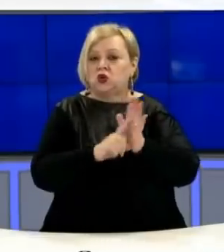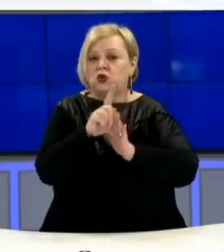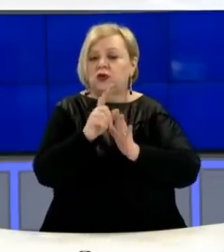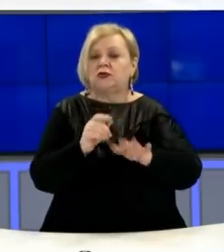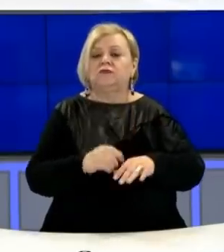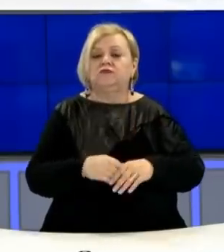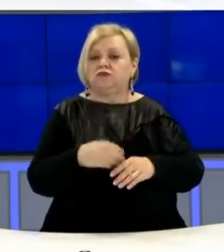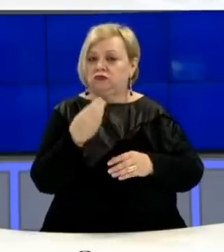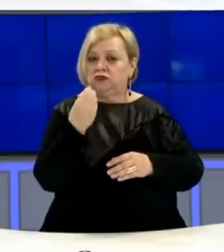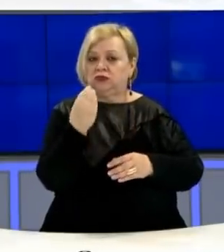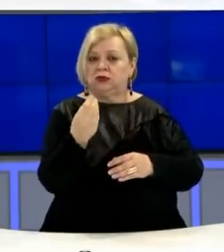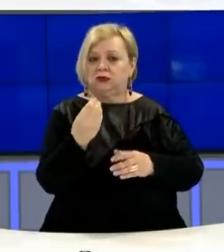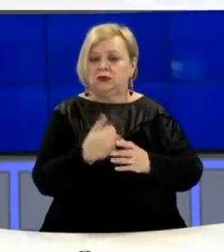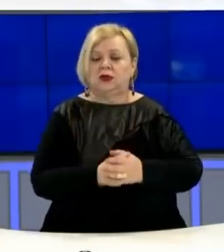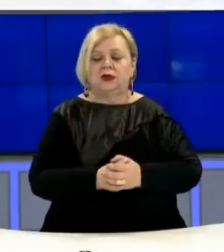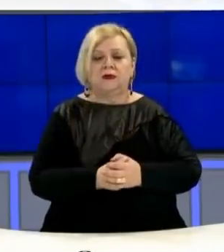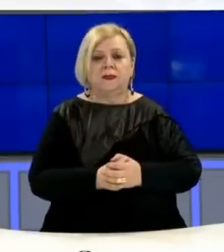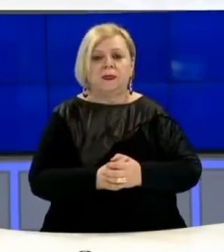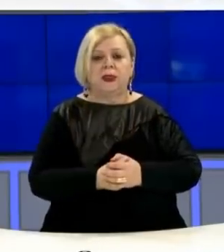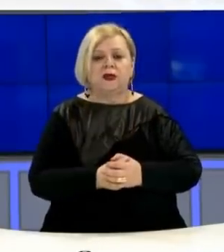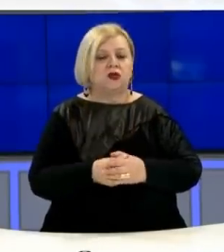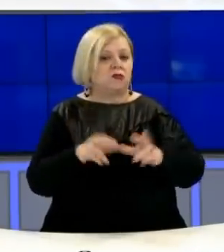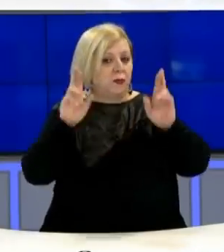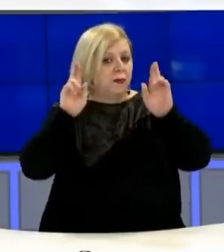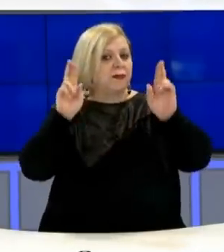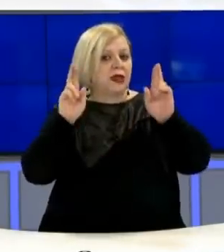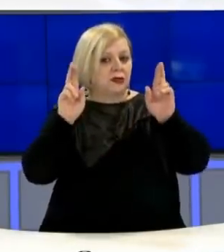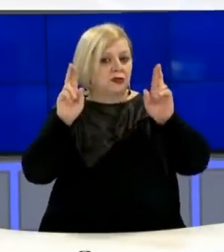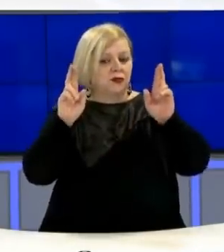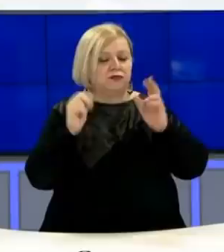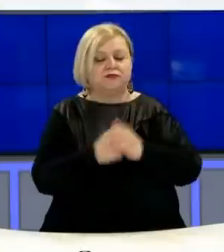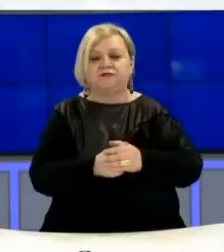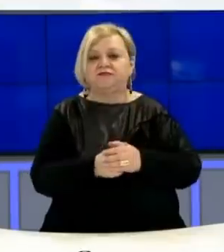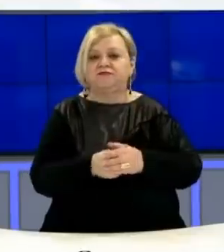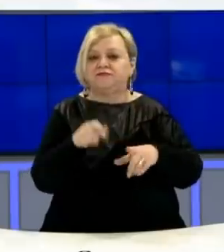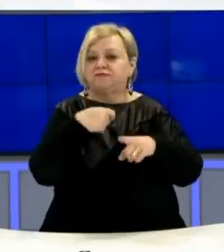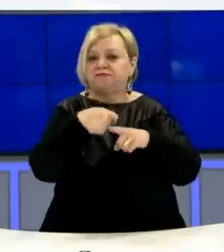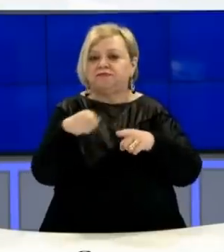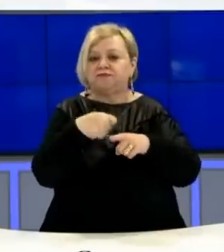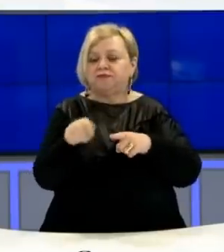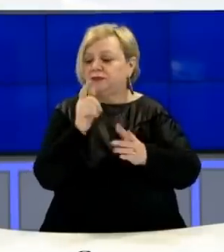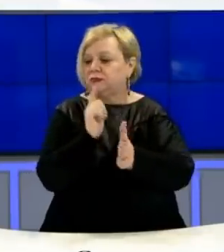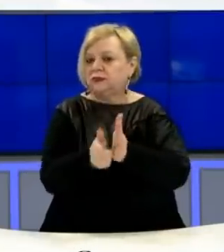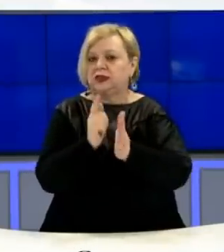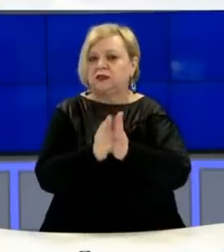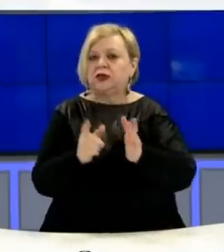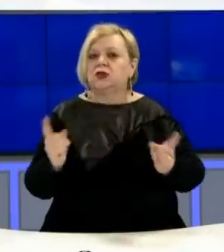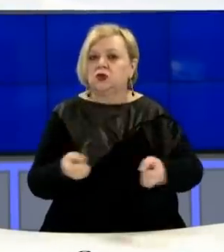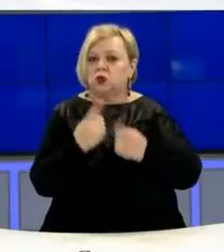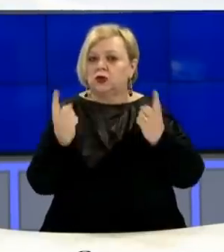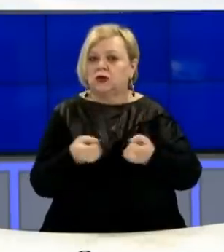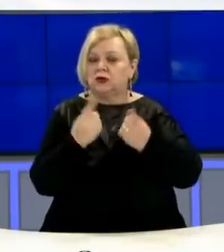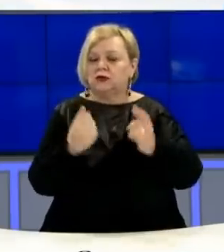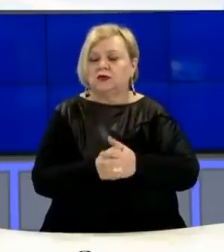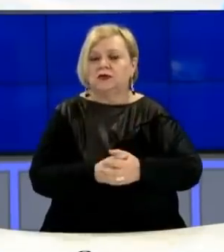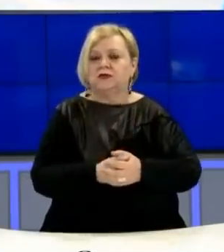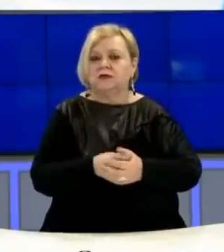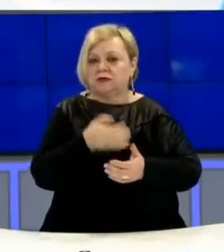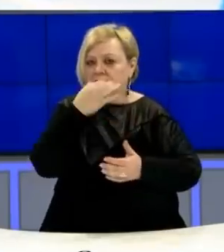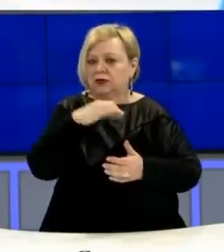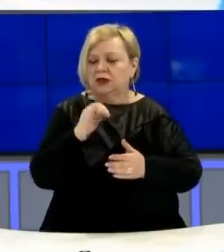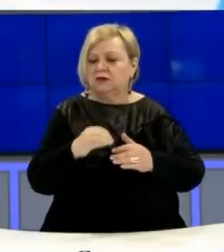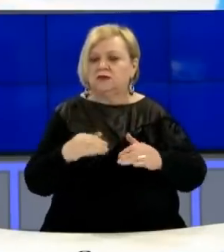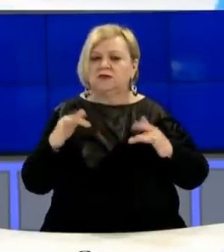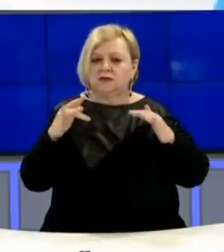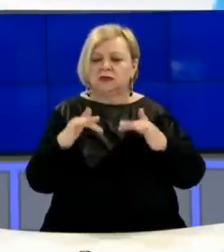të prekshme, edhe shpresoj që të kalojnë shpetë këtë situatë, në mënyrë që të mos në